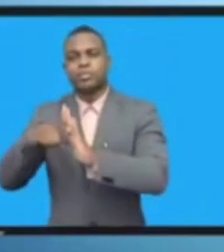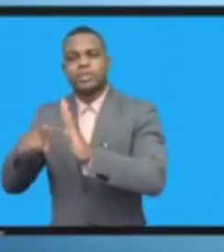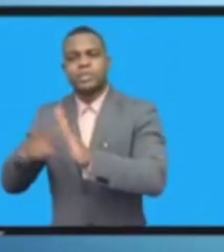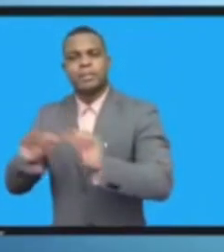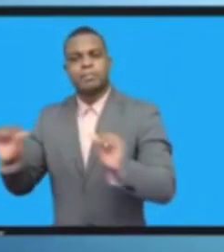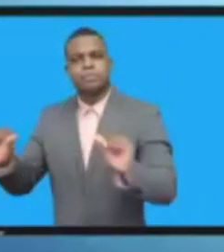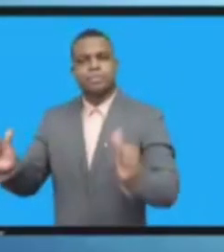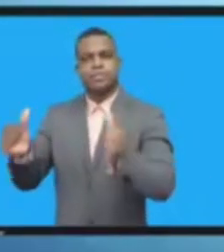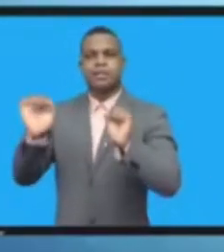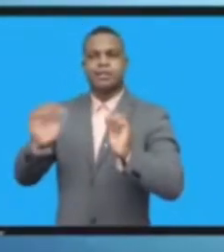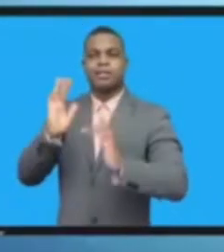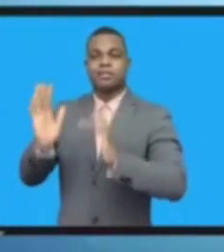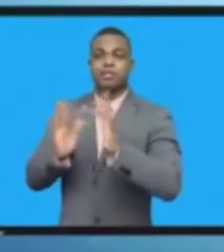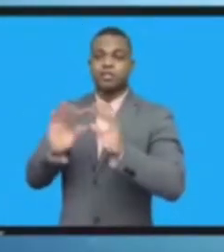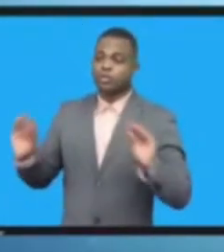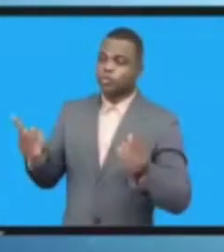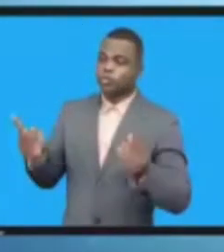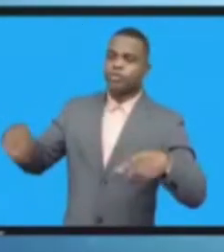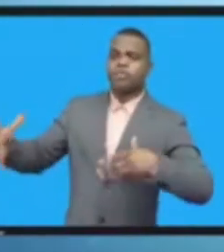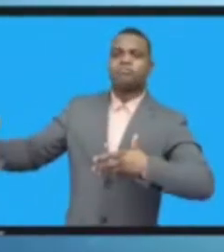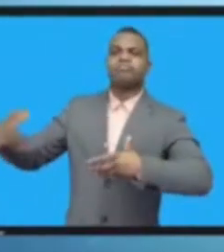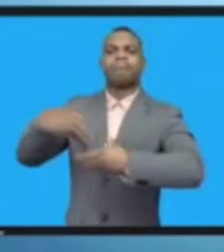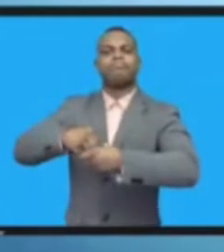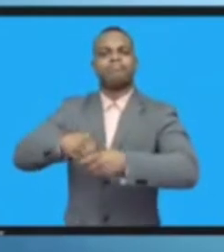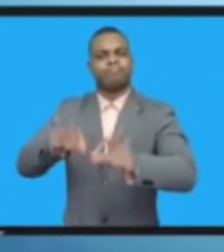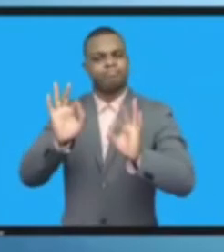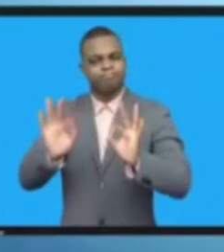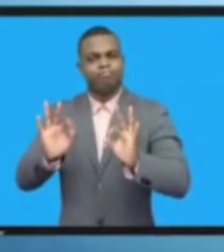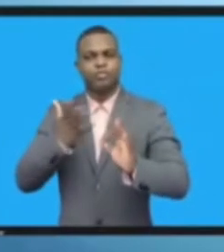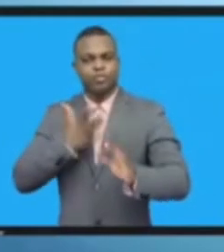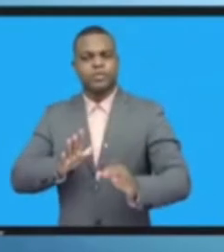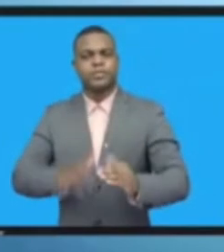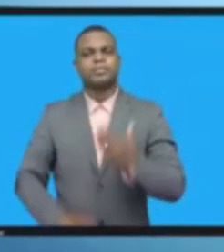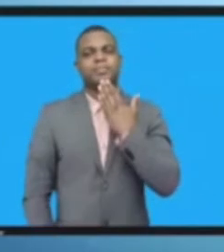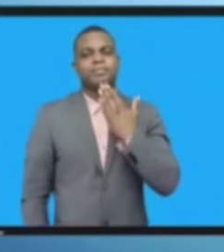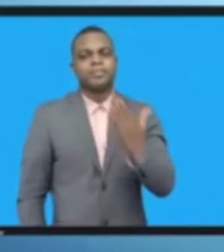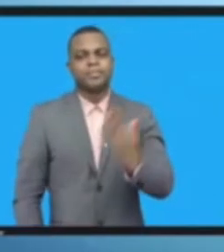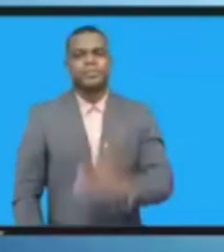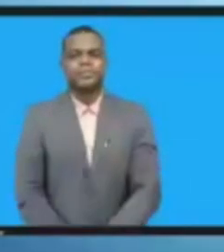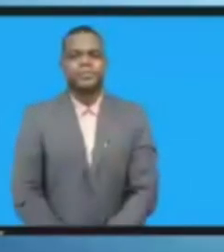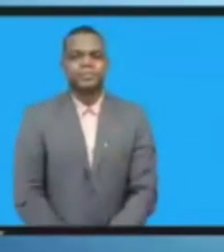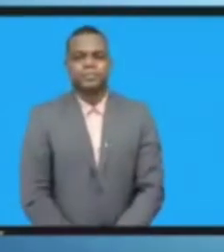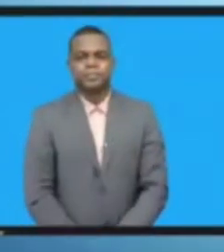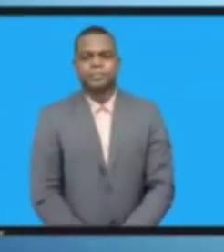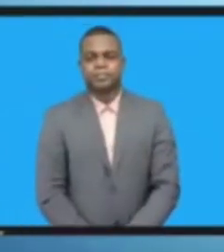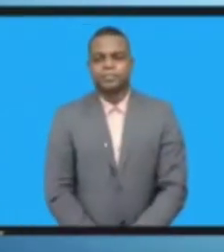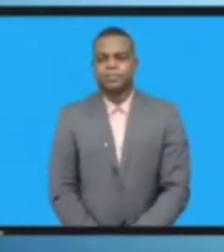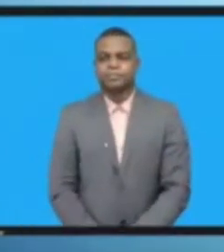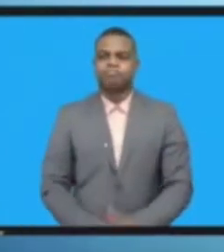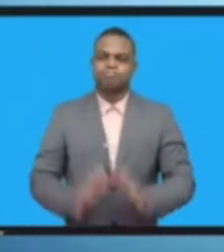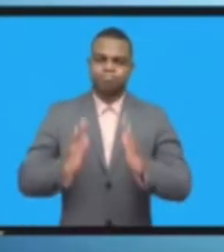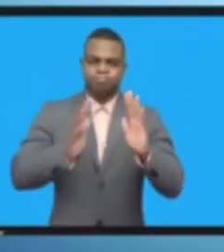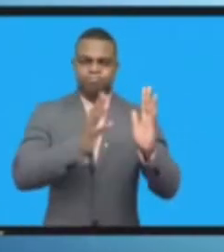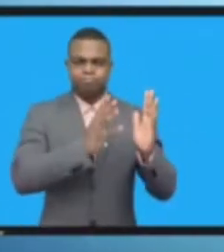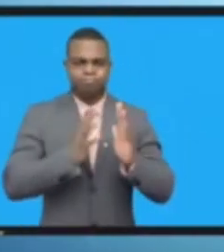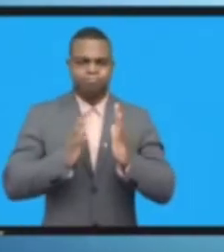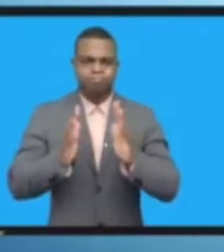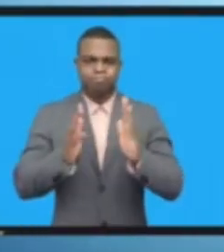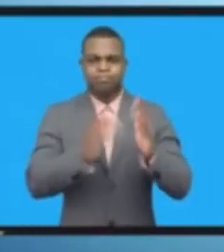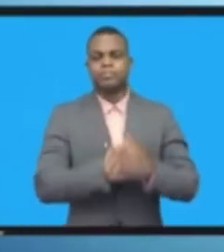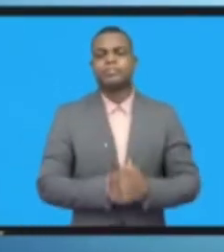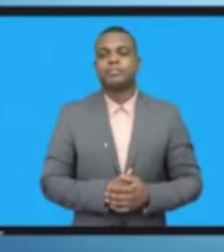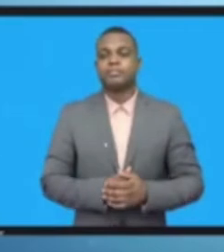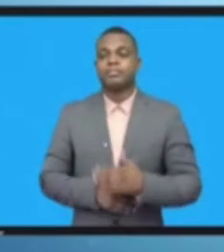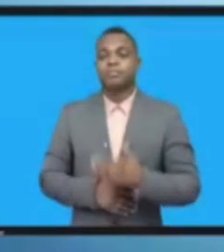مجتمع إنترنت يقوم على أسلوب منظمة وسياسات تشمل الجميع شكرا